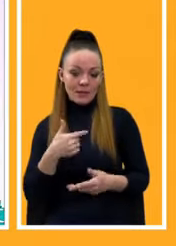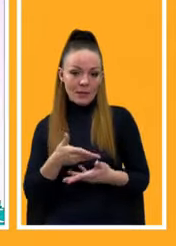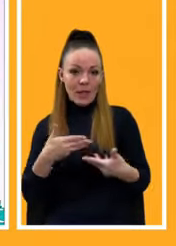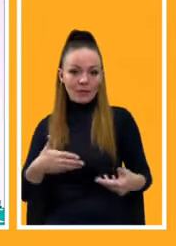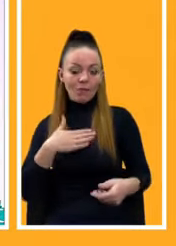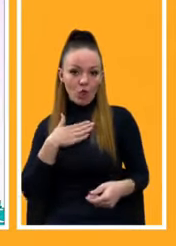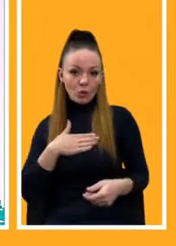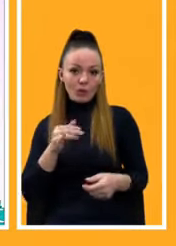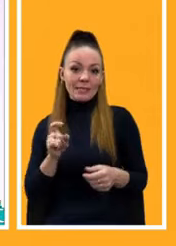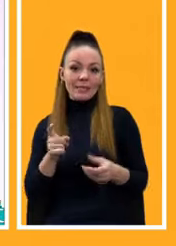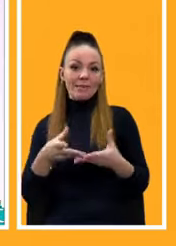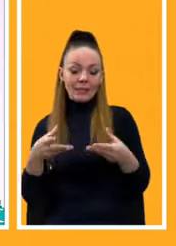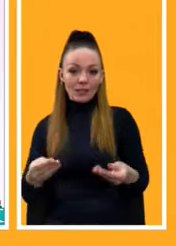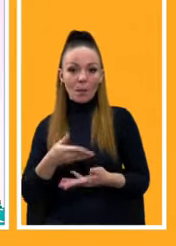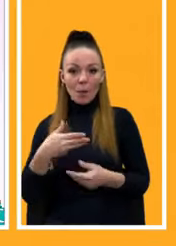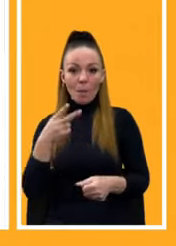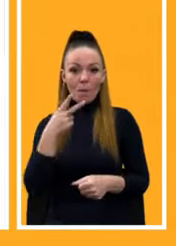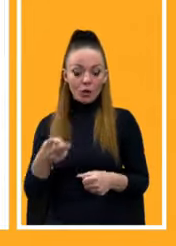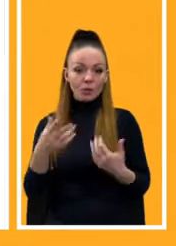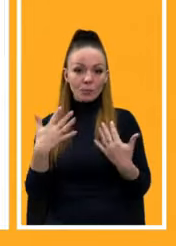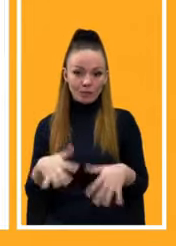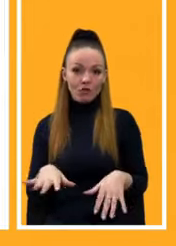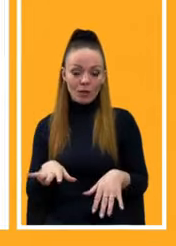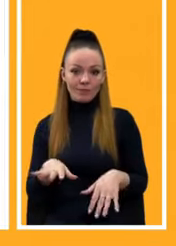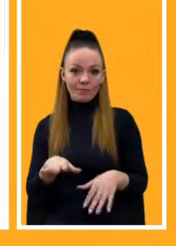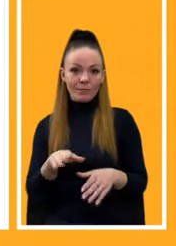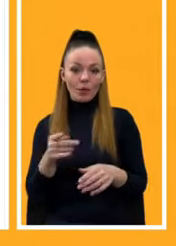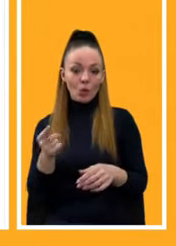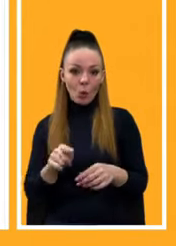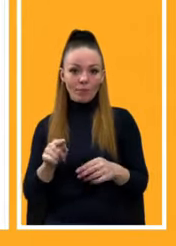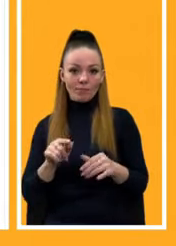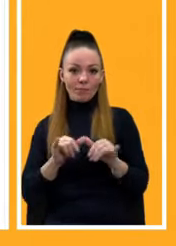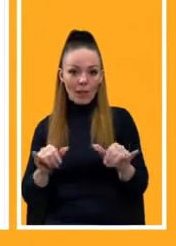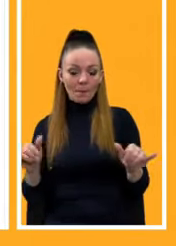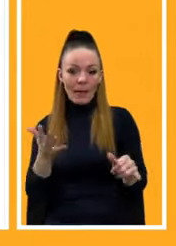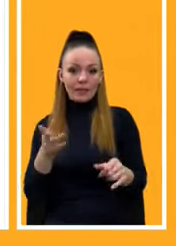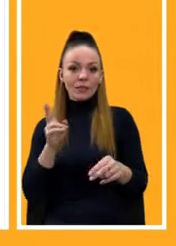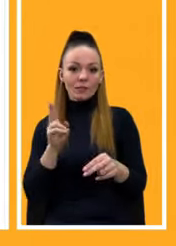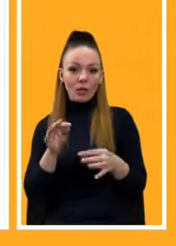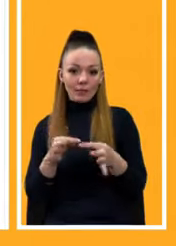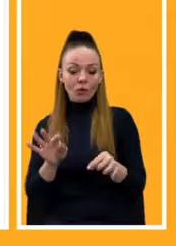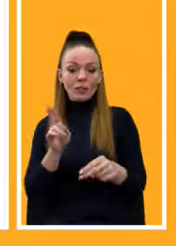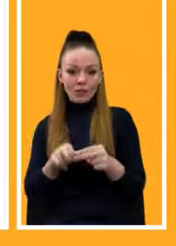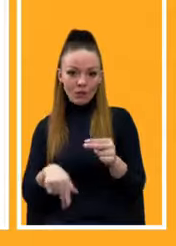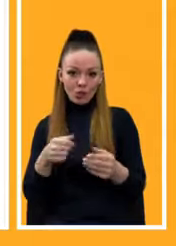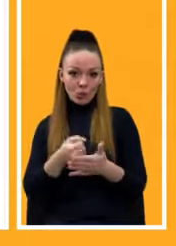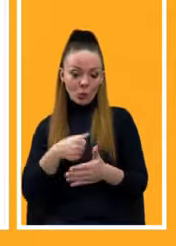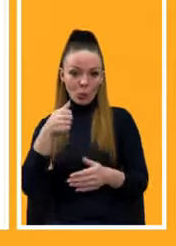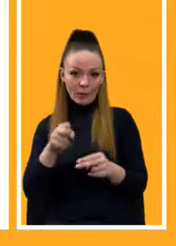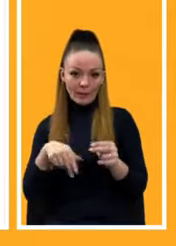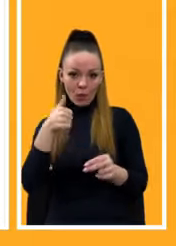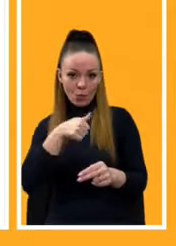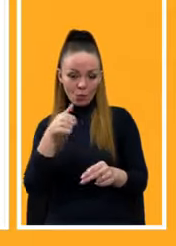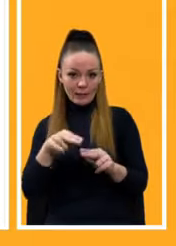І я думаю, що з весни ми побачимо вже безпосередньо той темп, який дозволить завершити до кінця року цей об'єкт. Паралельно